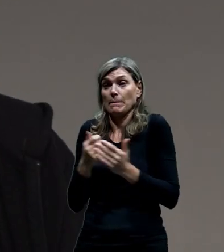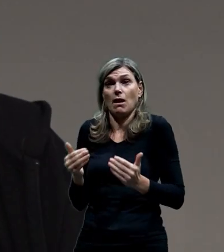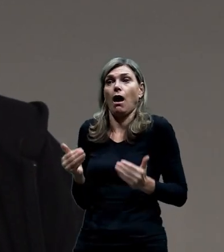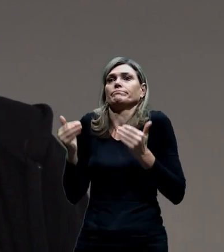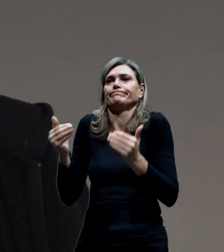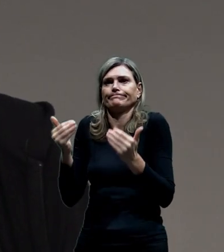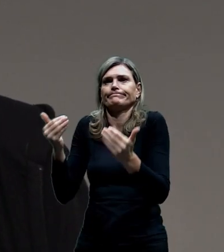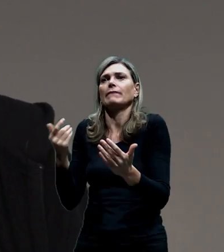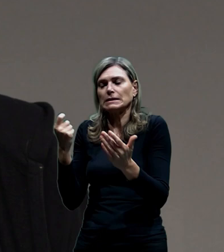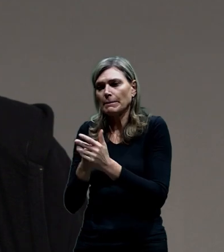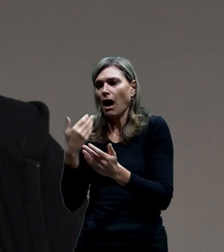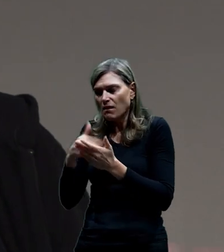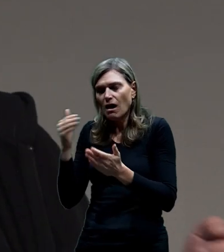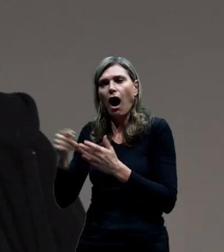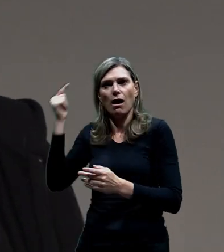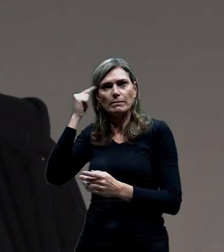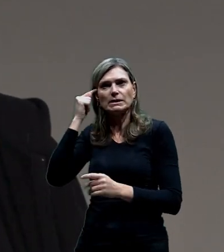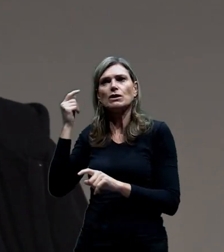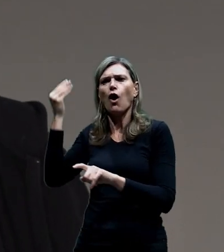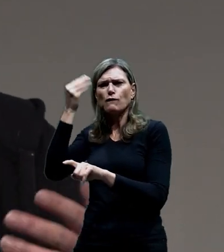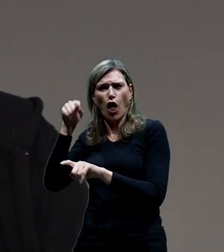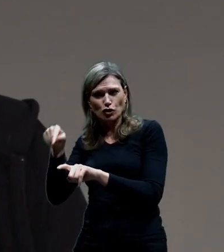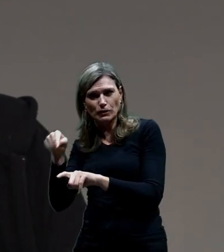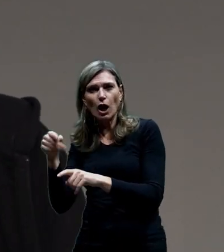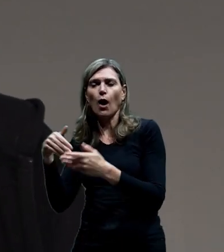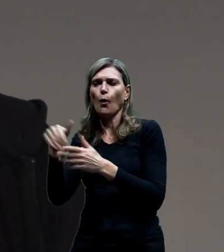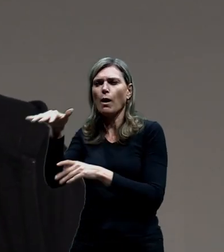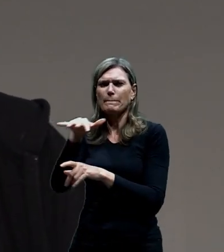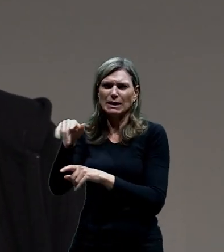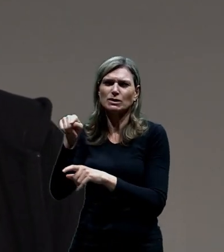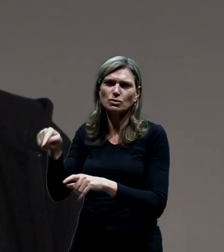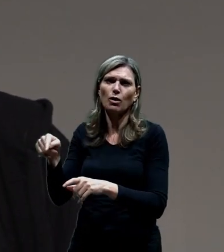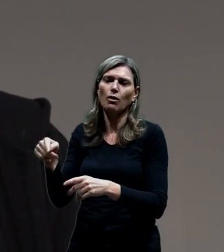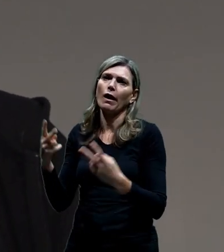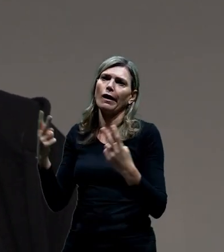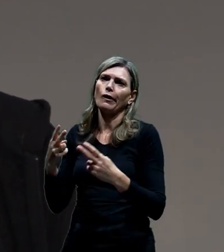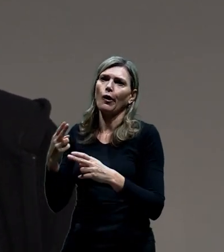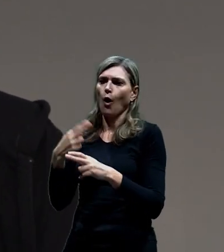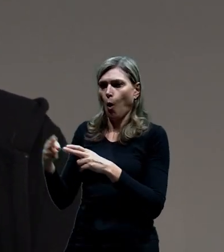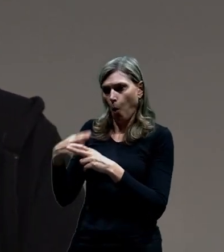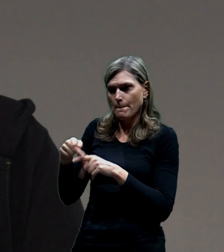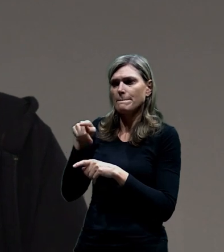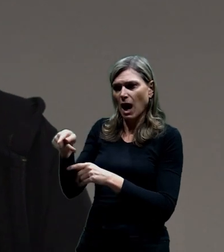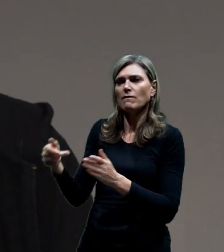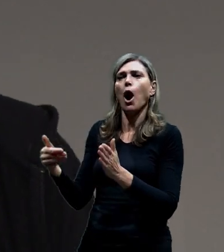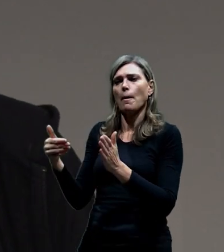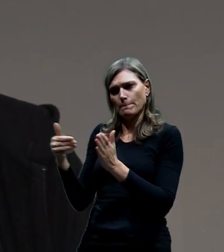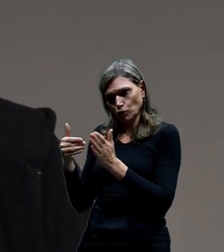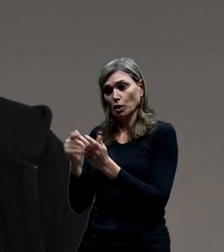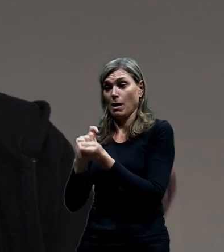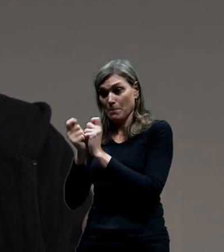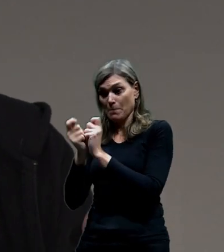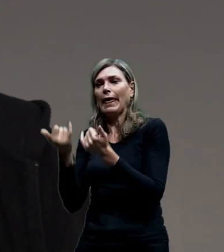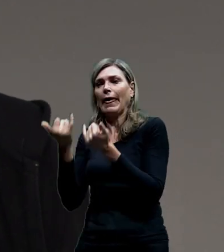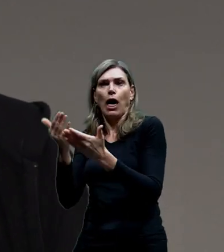Protože vlastně se furt říká, že v Holešovičkách se vlastně taková ta úprava, která by tomu výrazně mohla pomoct,